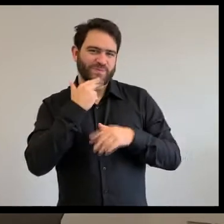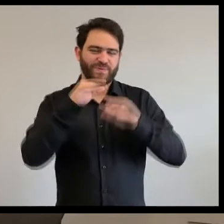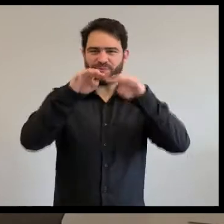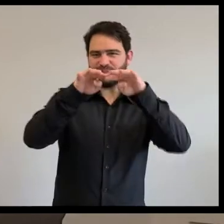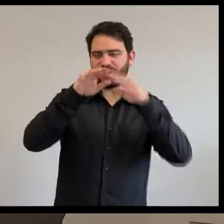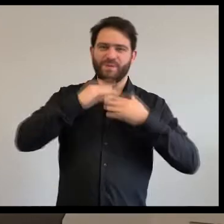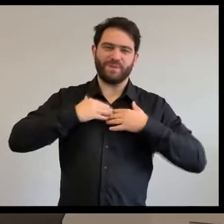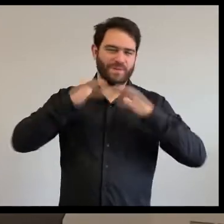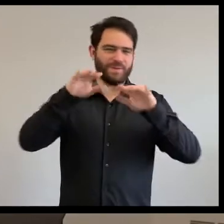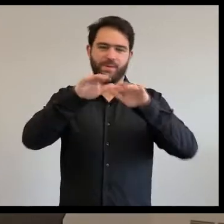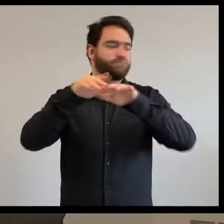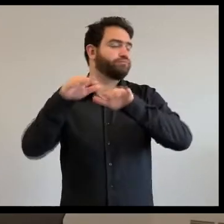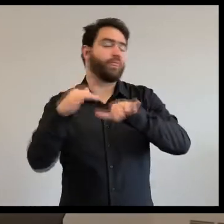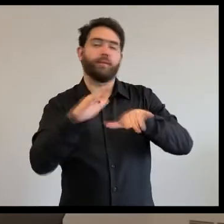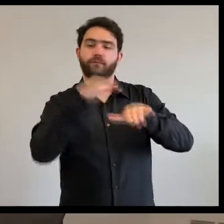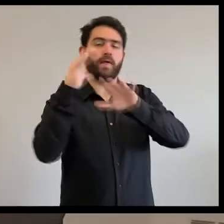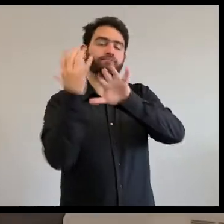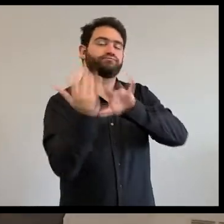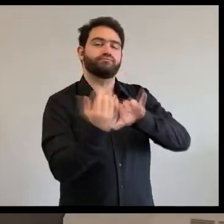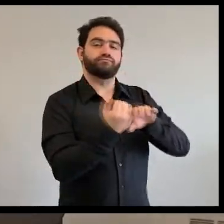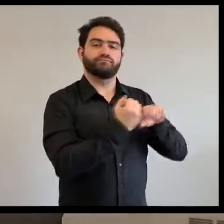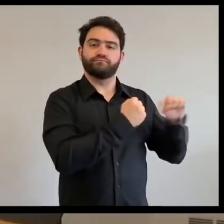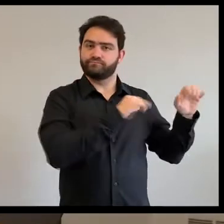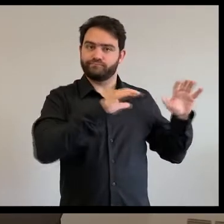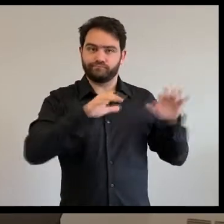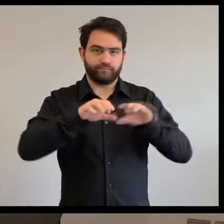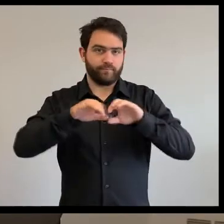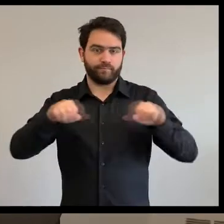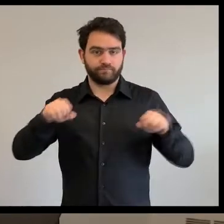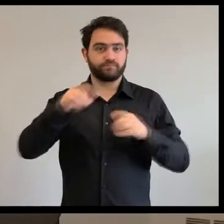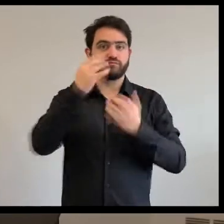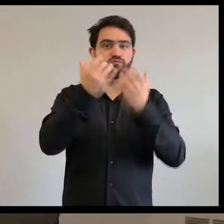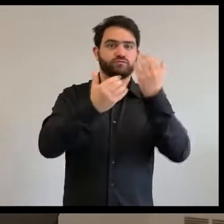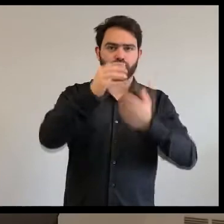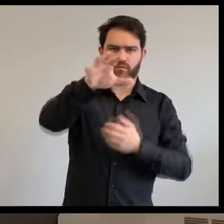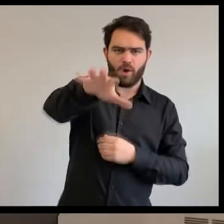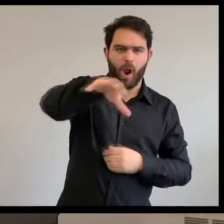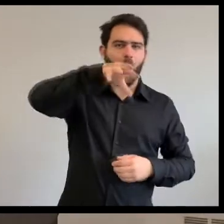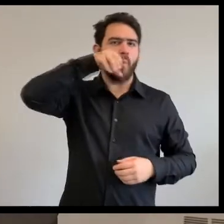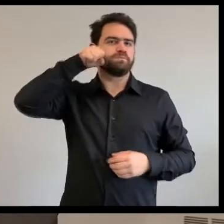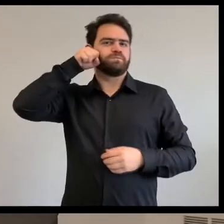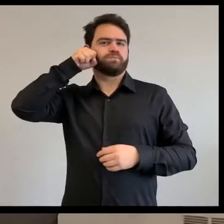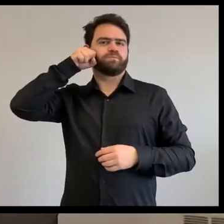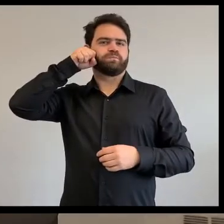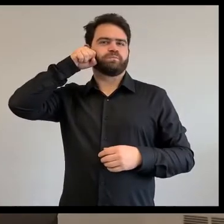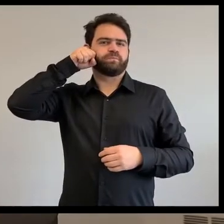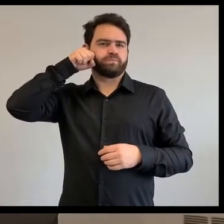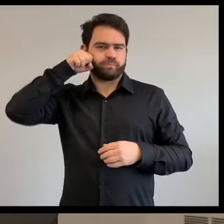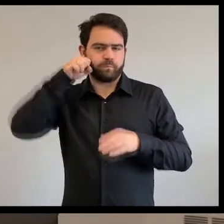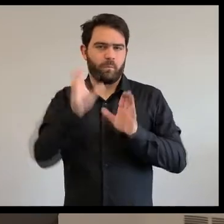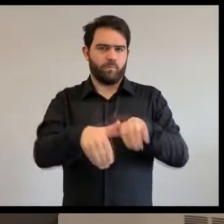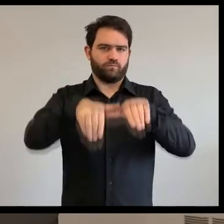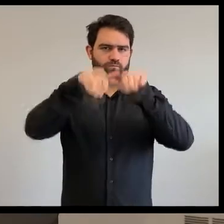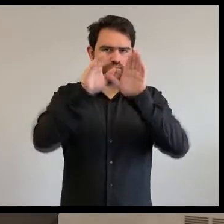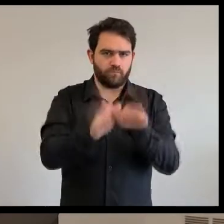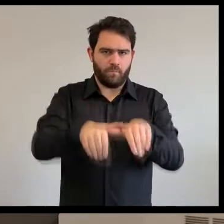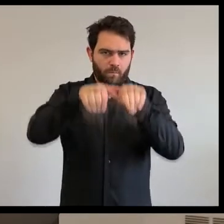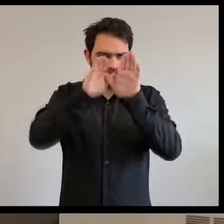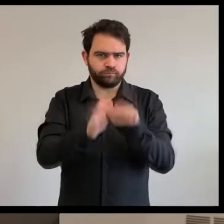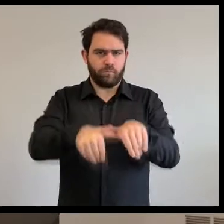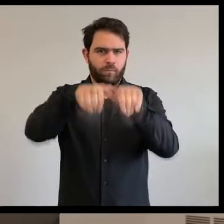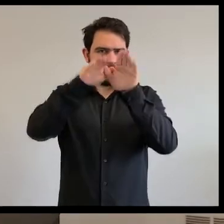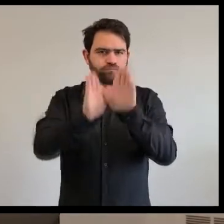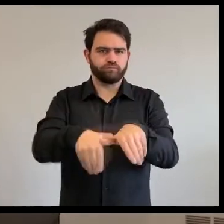il s'est élevé et il est allé vers le feu. Et il a pris dans sa queue un peu de feu. Il est allé, il est sorti